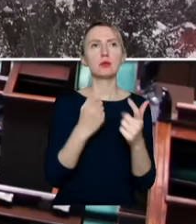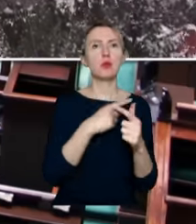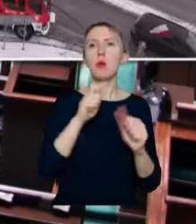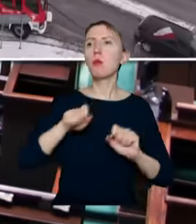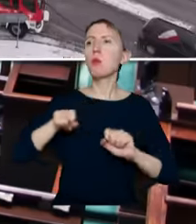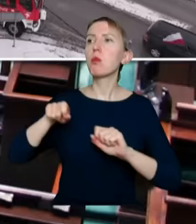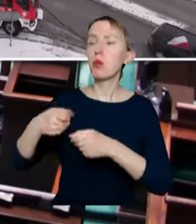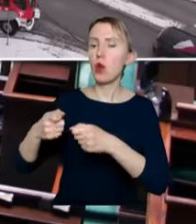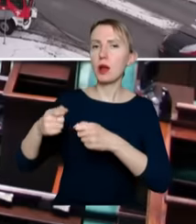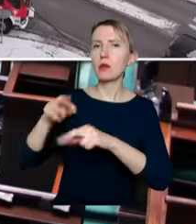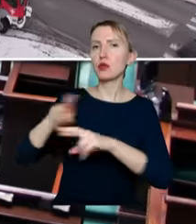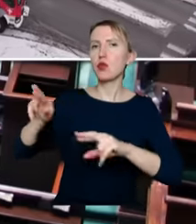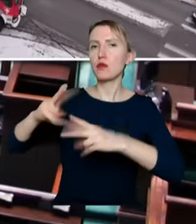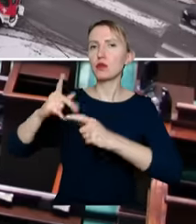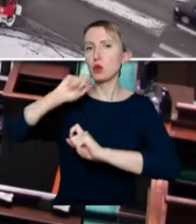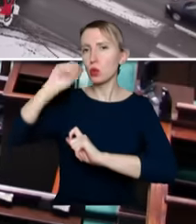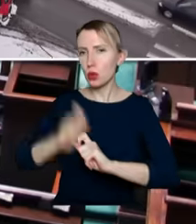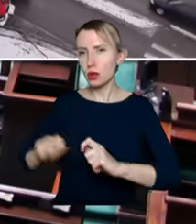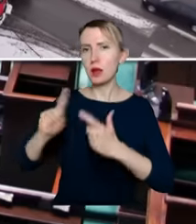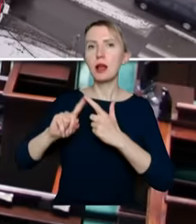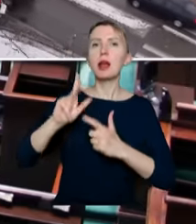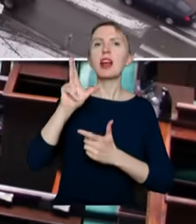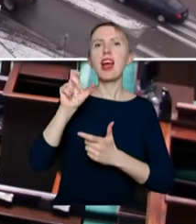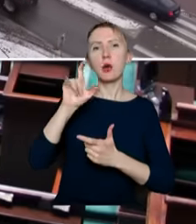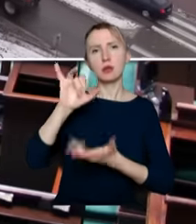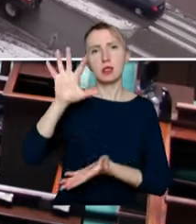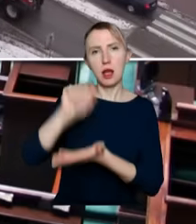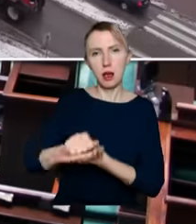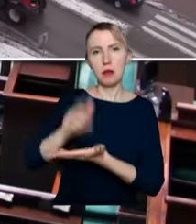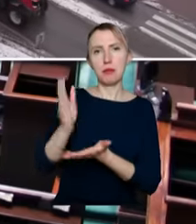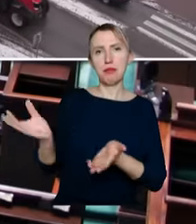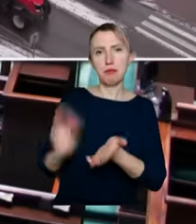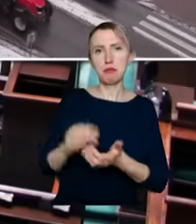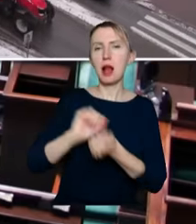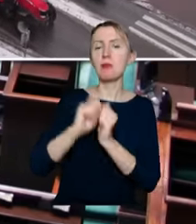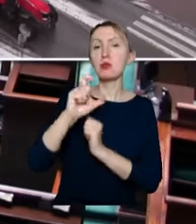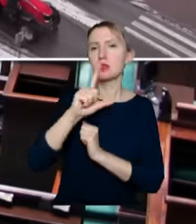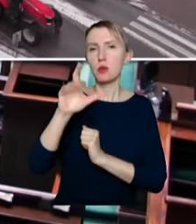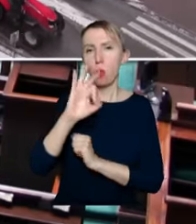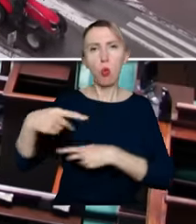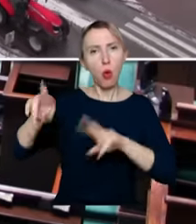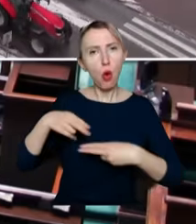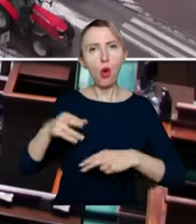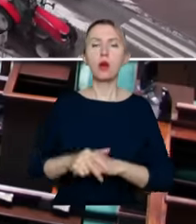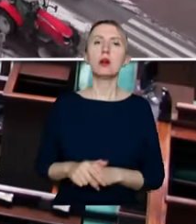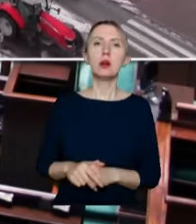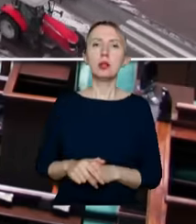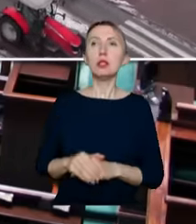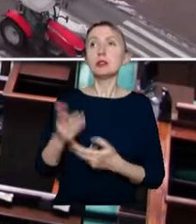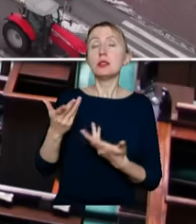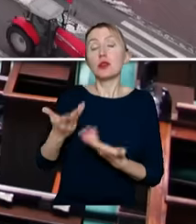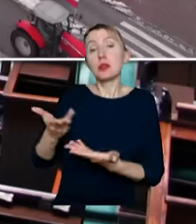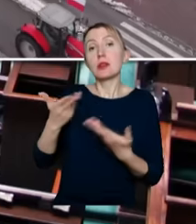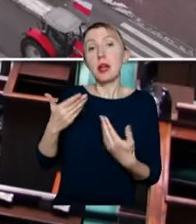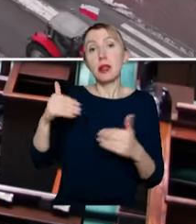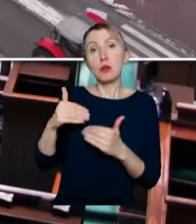towarów z Ukrainy, czy wprowadzenie kaucji, czy wprowadzenie ceł pozwoli na to, że ta granica